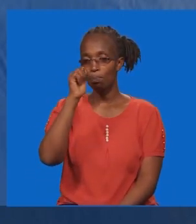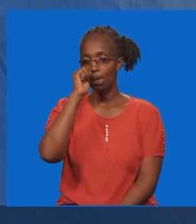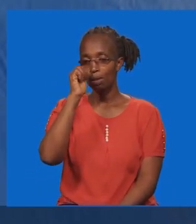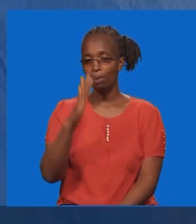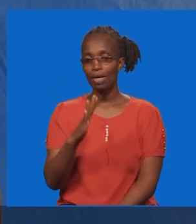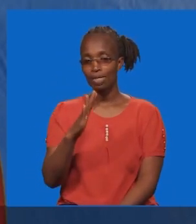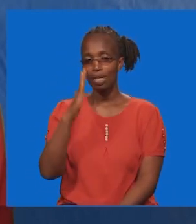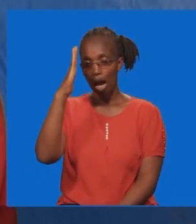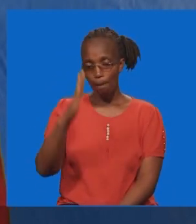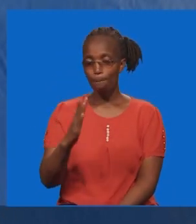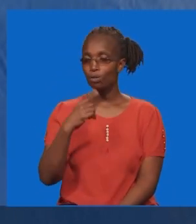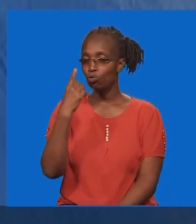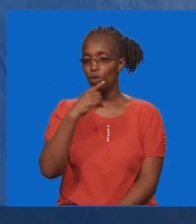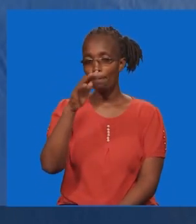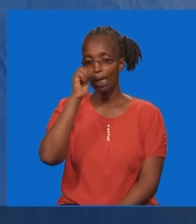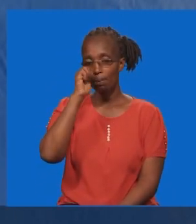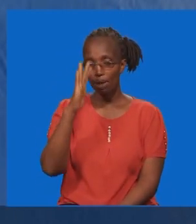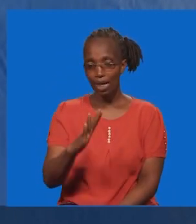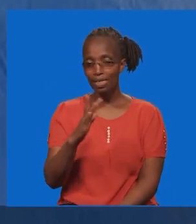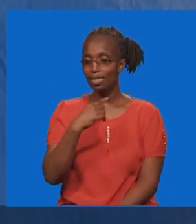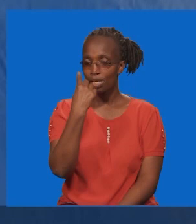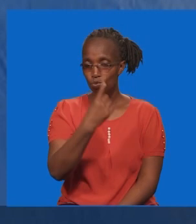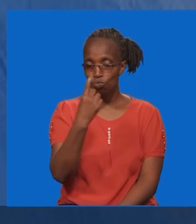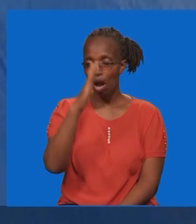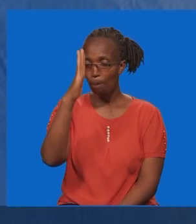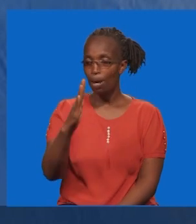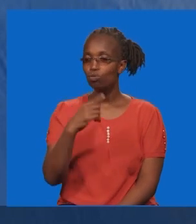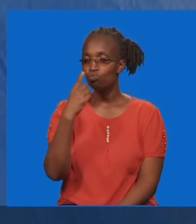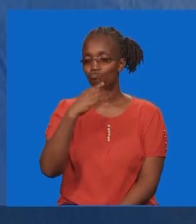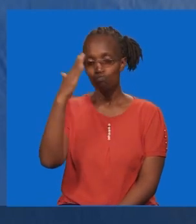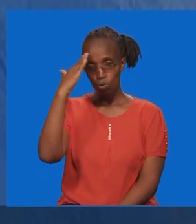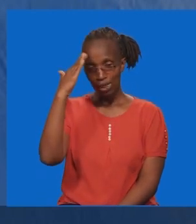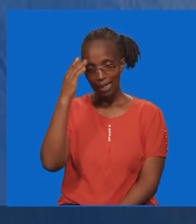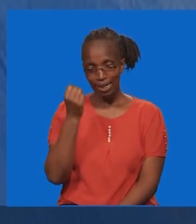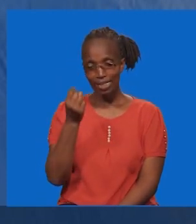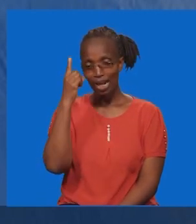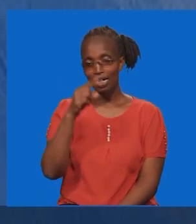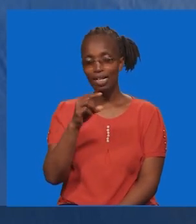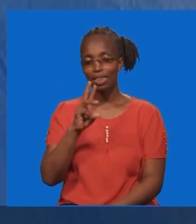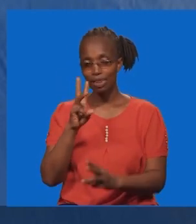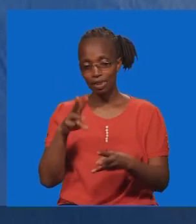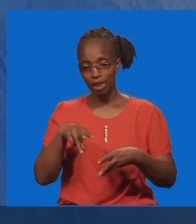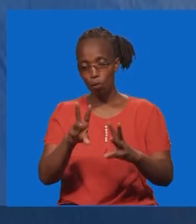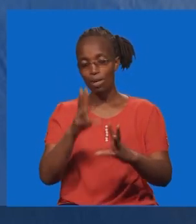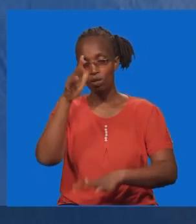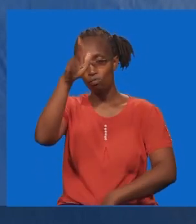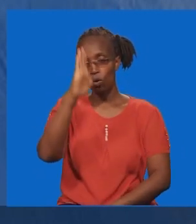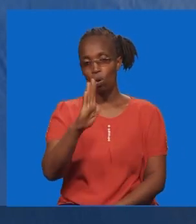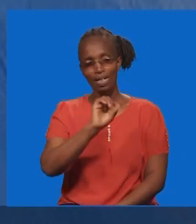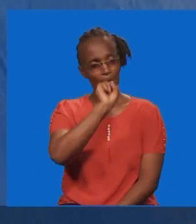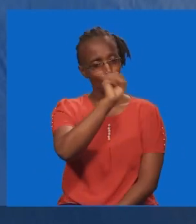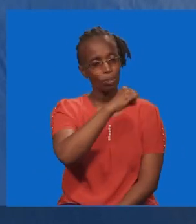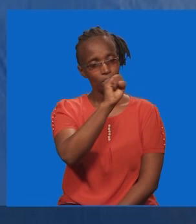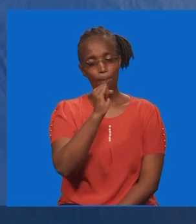ambaye amebarikiwa. Mtu ambaye amebarikiwa ni mtu ambaye anajua matendo makuu ya mungu. Na awezi sema ya